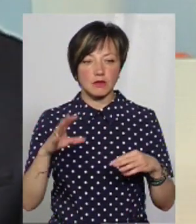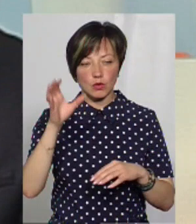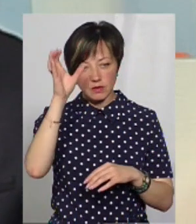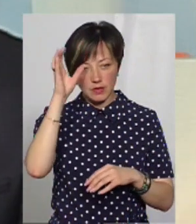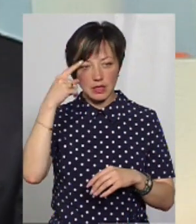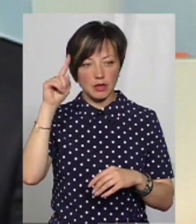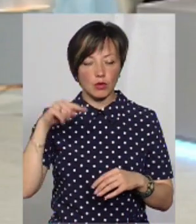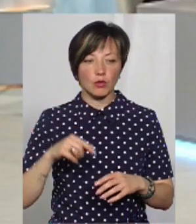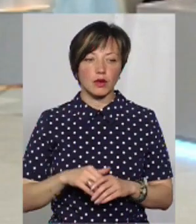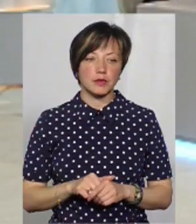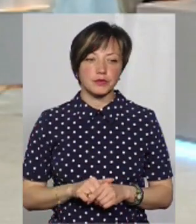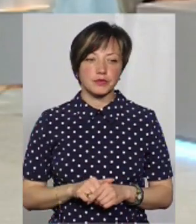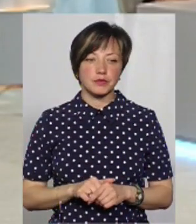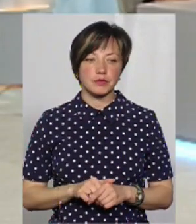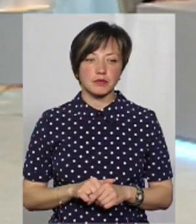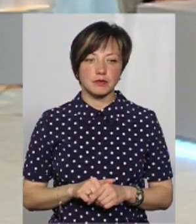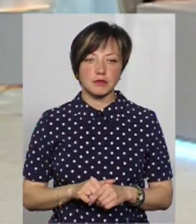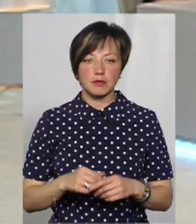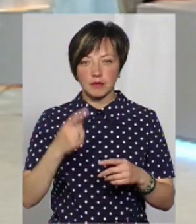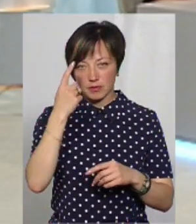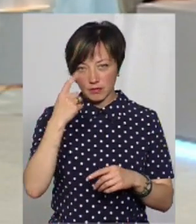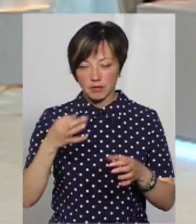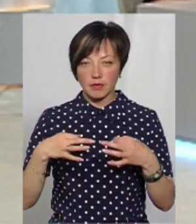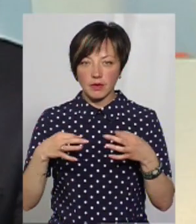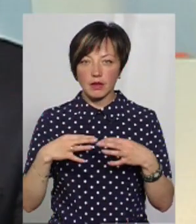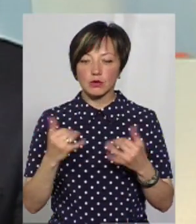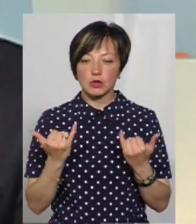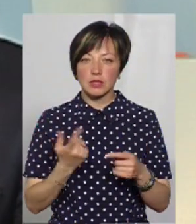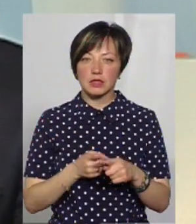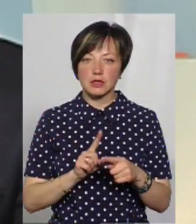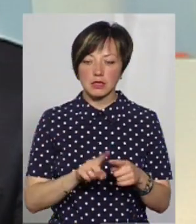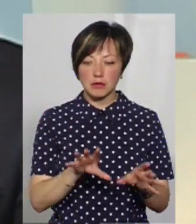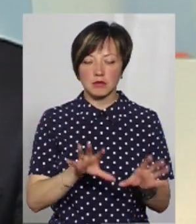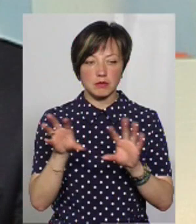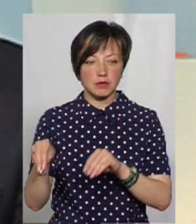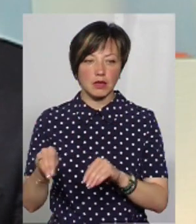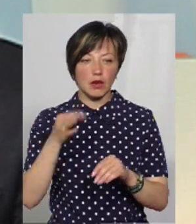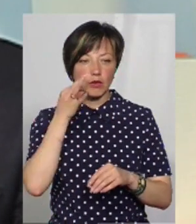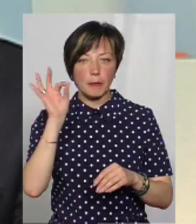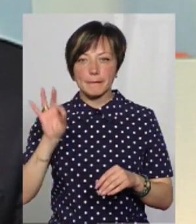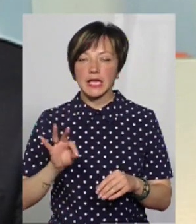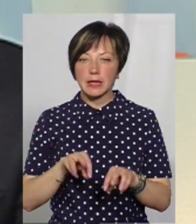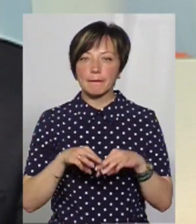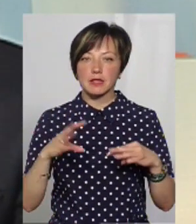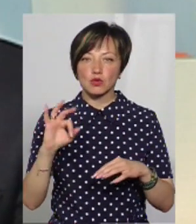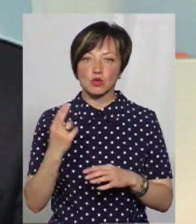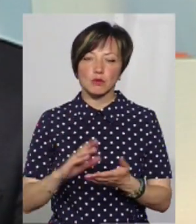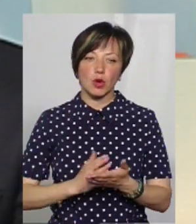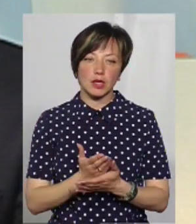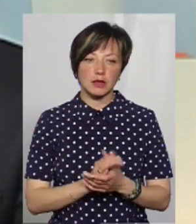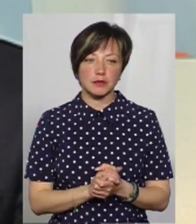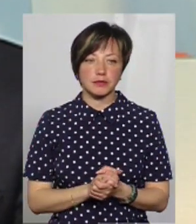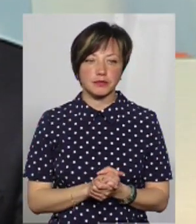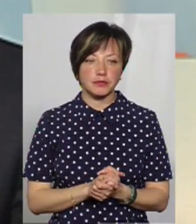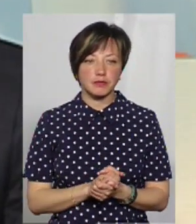освіти і науки України. Вони нас проінформували про те, що зараз це належить до компетенції Міністерства соціальної